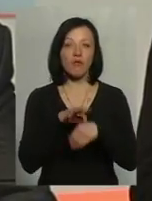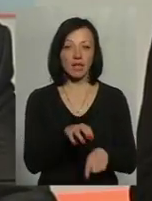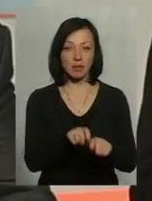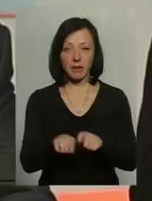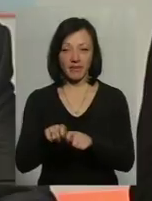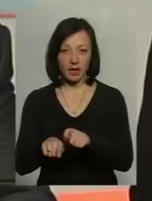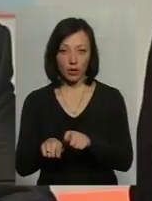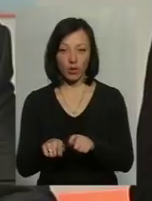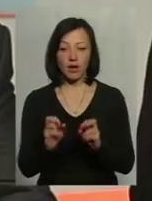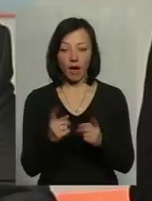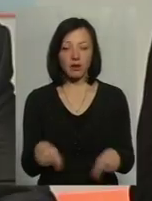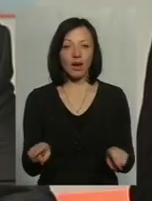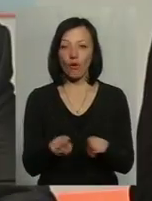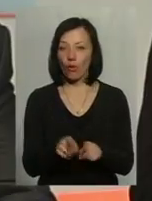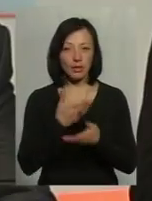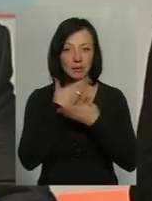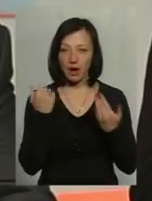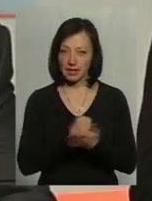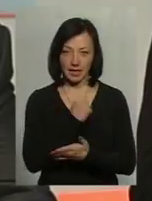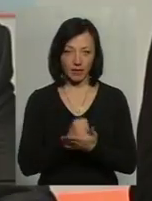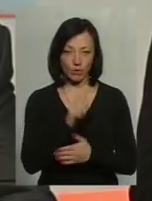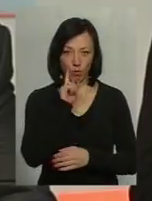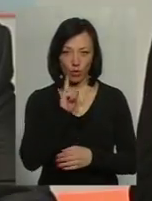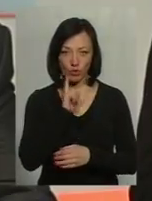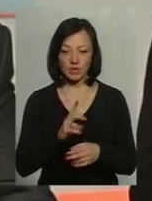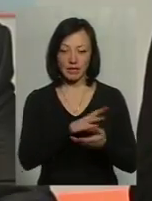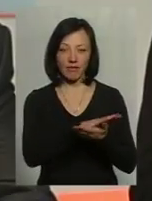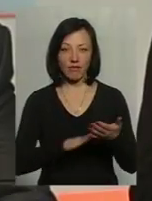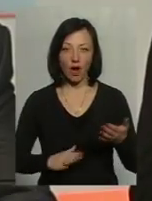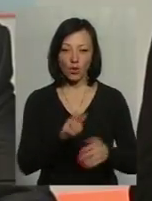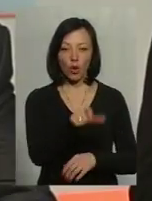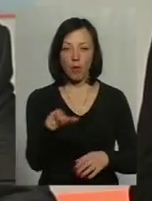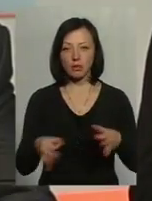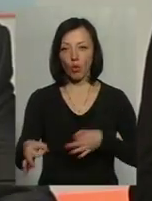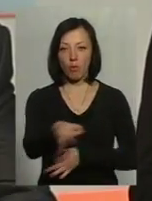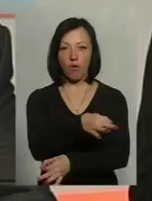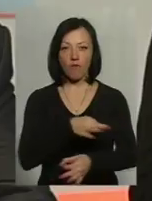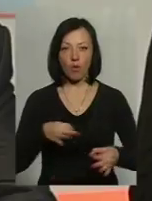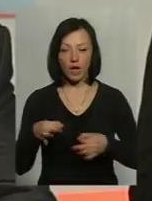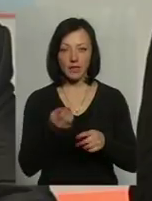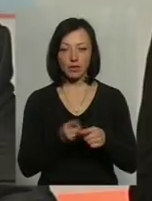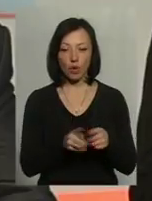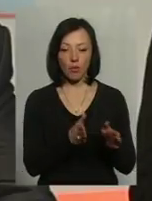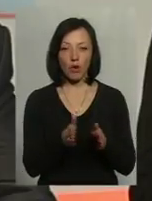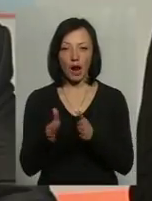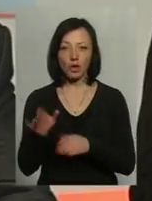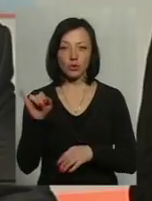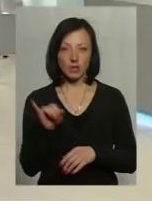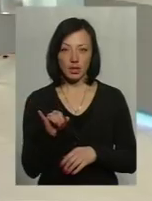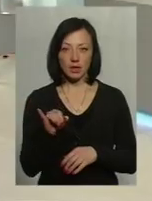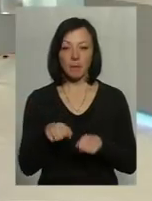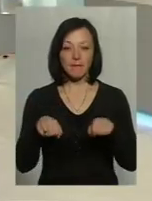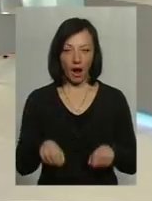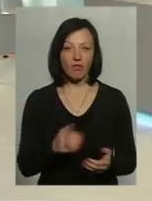перевірок, як такого, немає затвердженого. Поки що тривають громадські обговорення цього порядку. Тобто